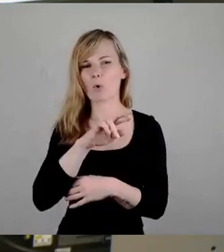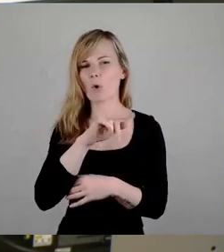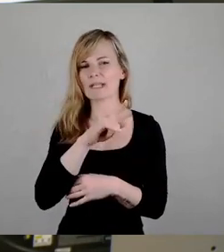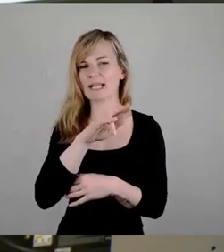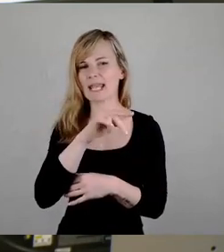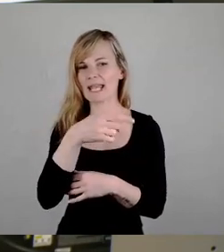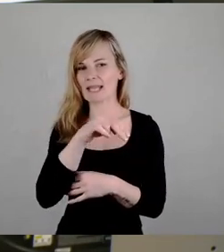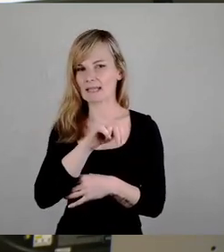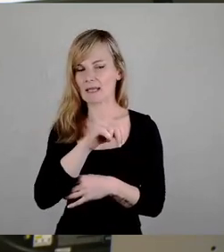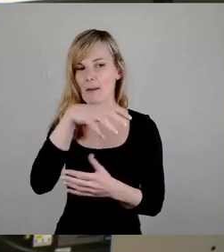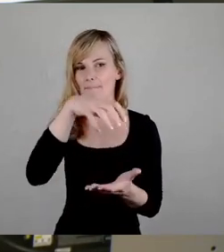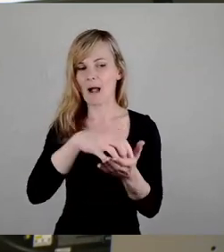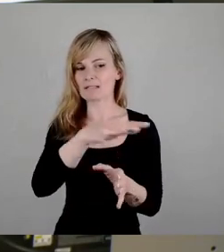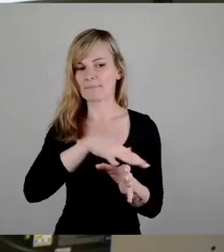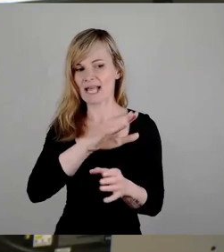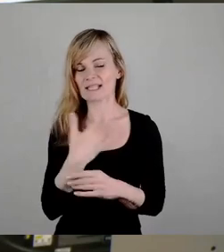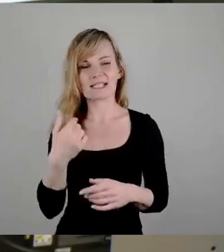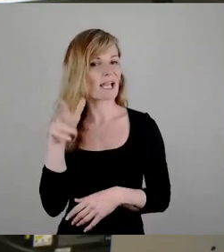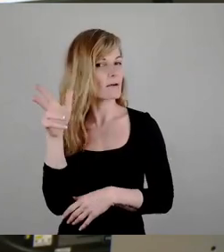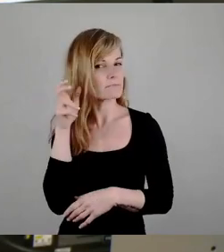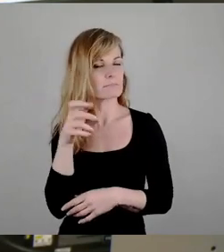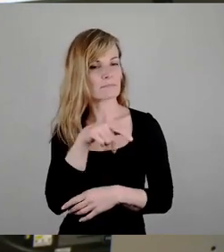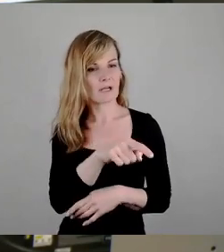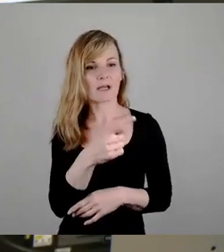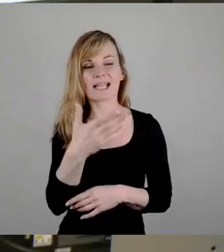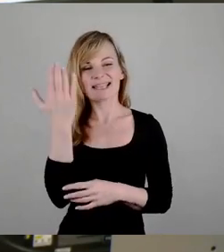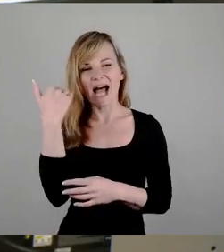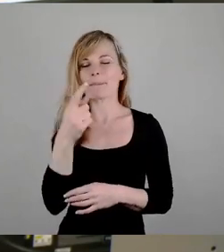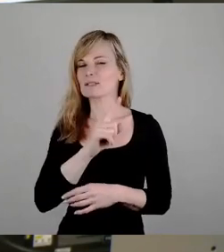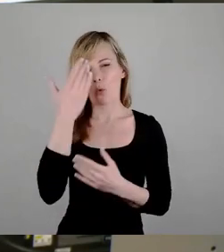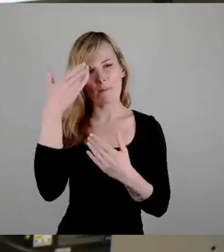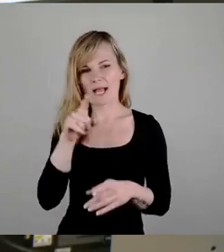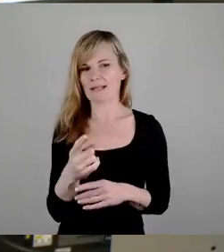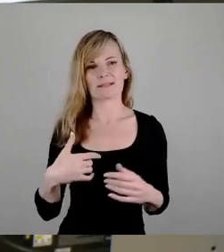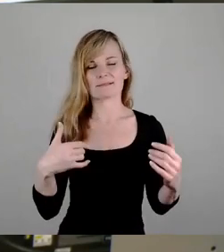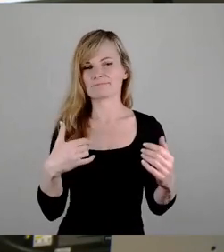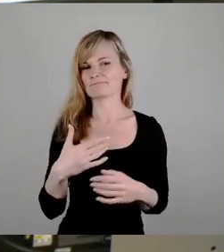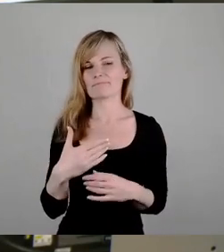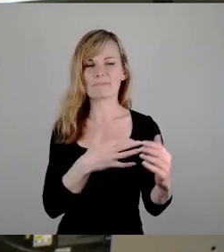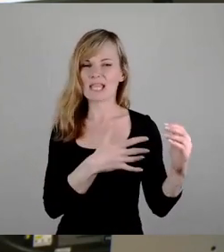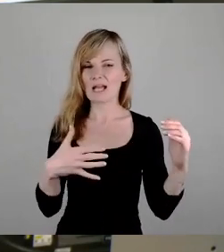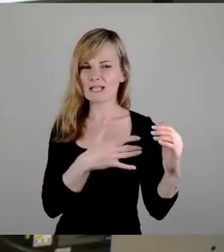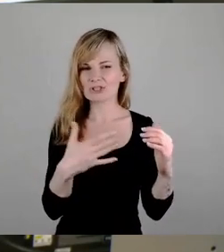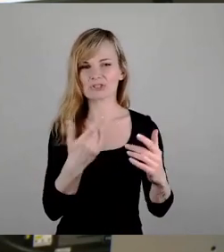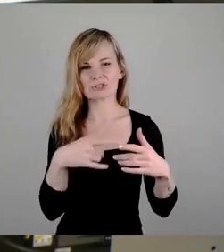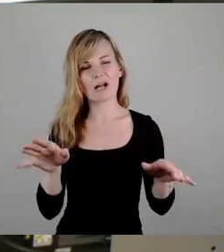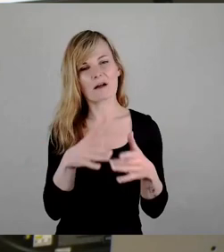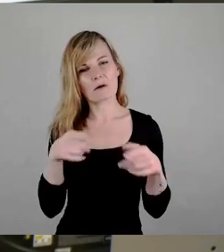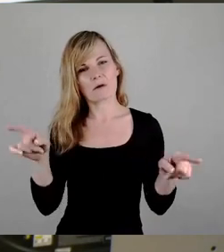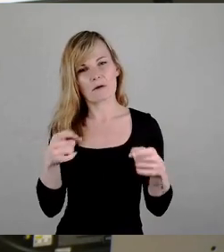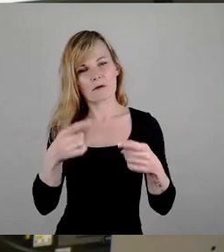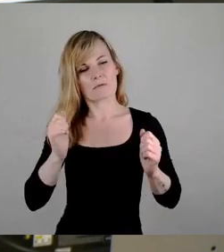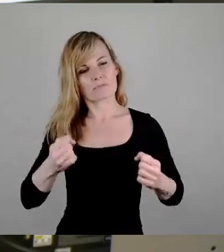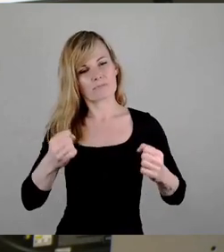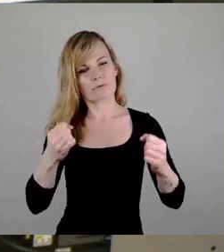unbekannt. Die haben ein vollwertiges Konzert gemacht, damals Irish Folk und da sind die später berühmt geworden und heute ist